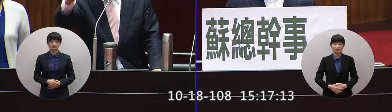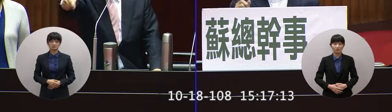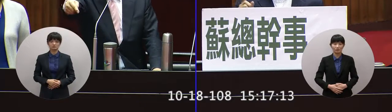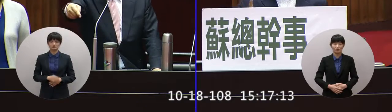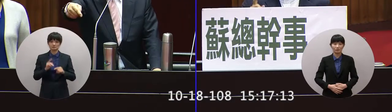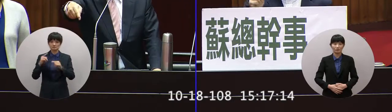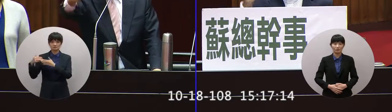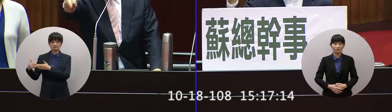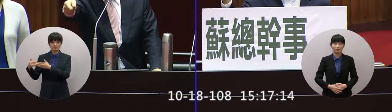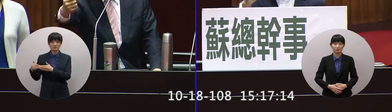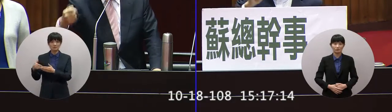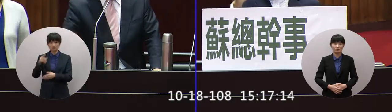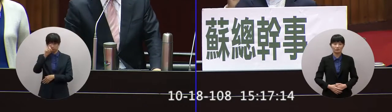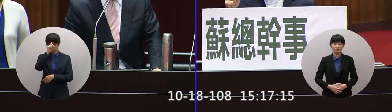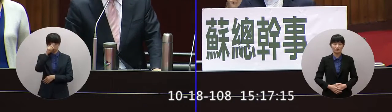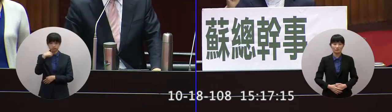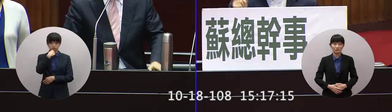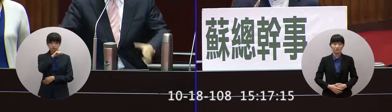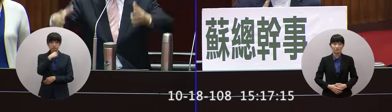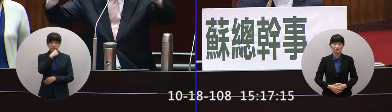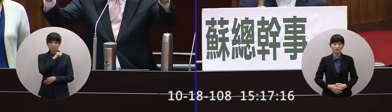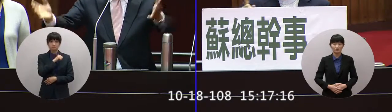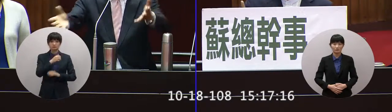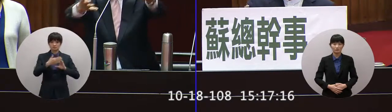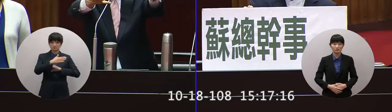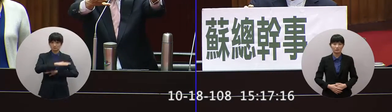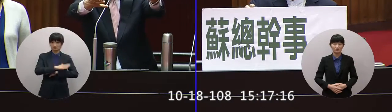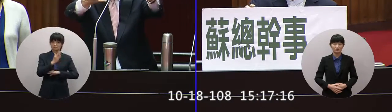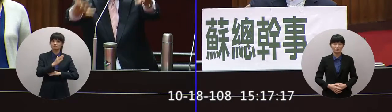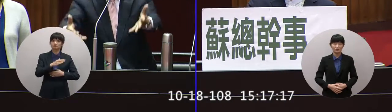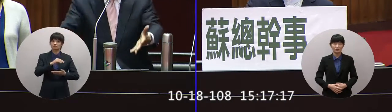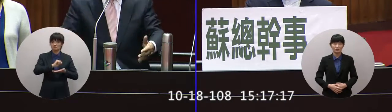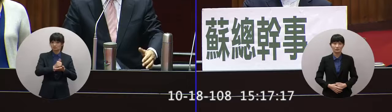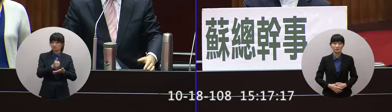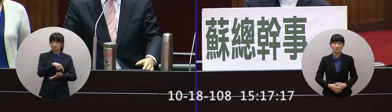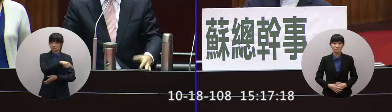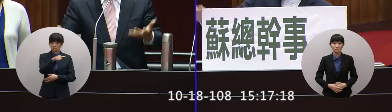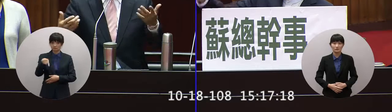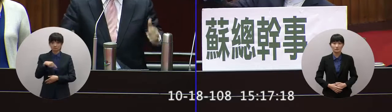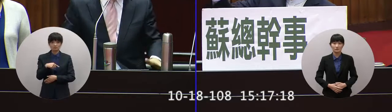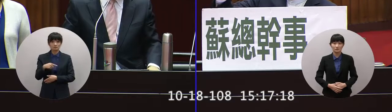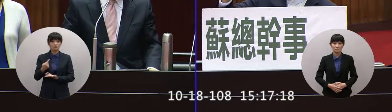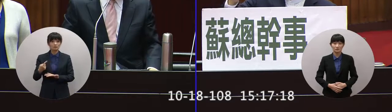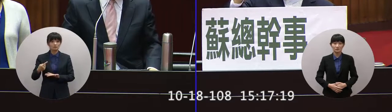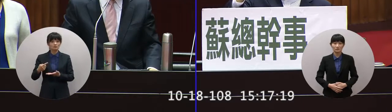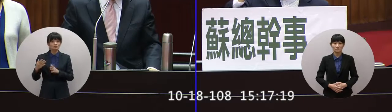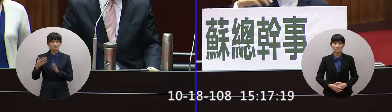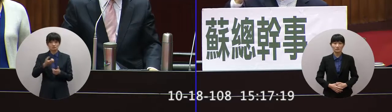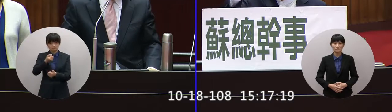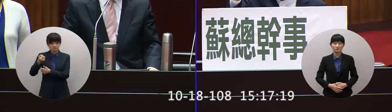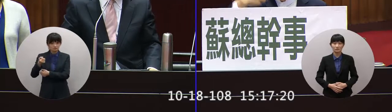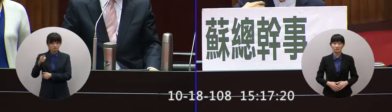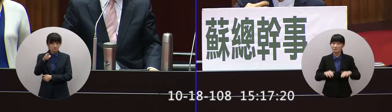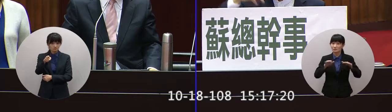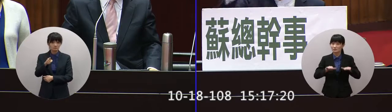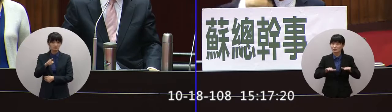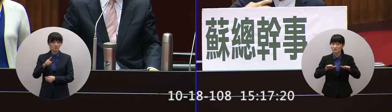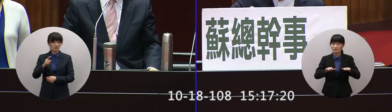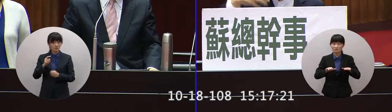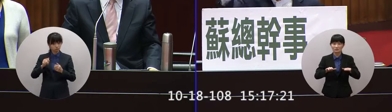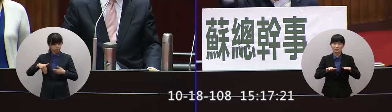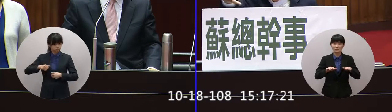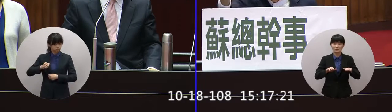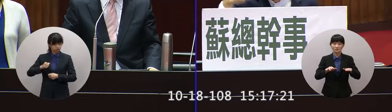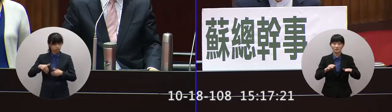中國要求台灣的媒體人做對他的報道你怎麼不講今天